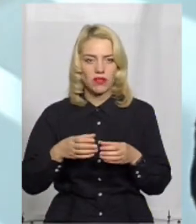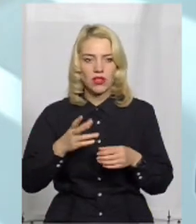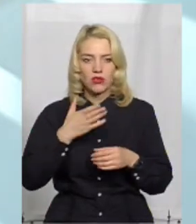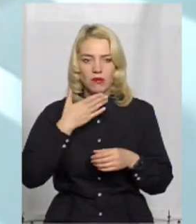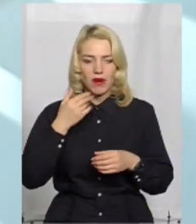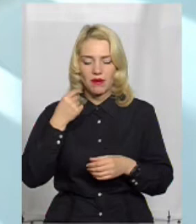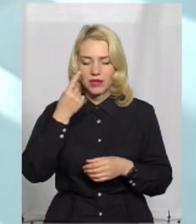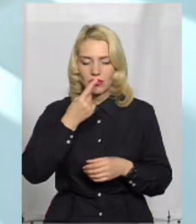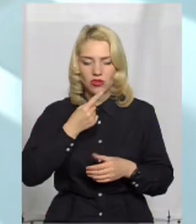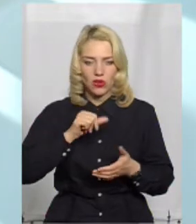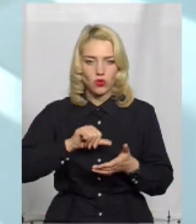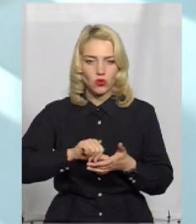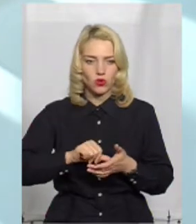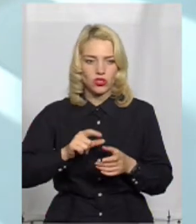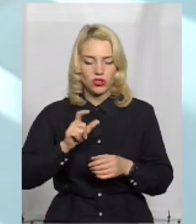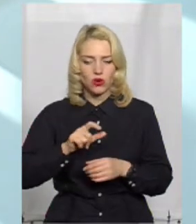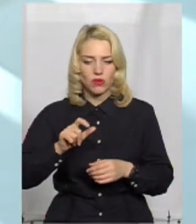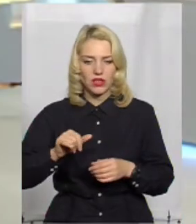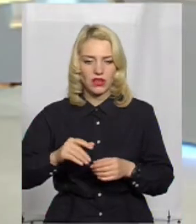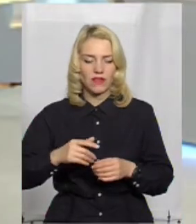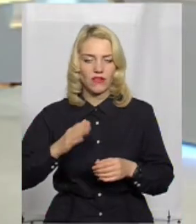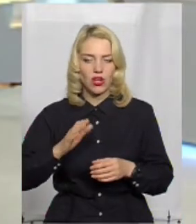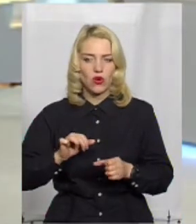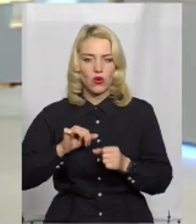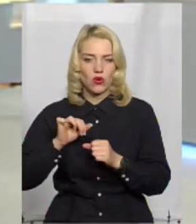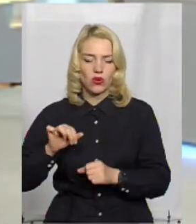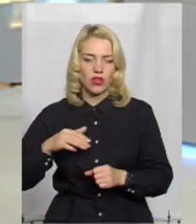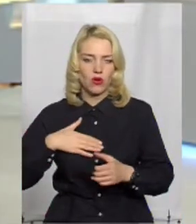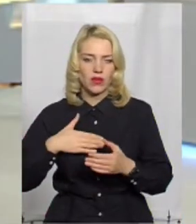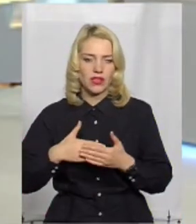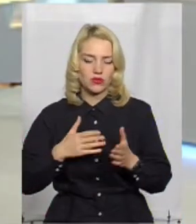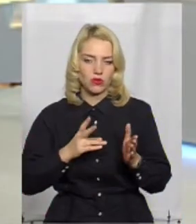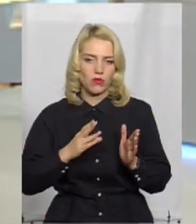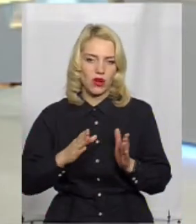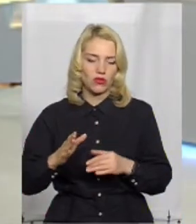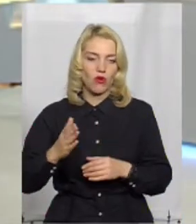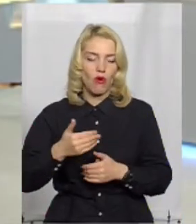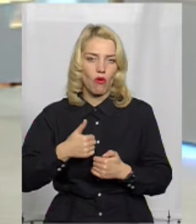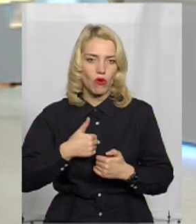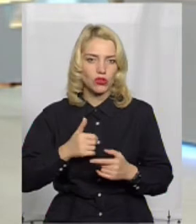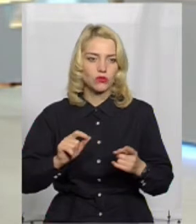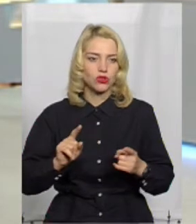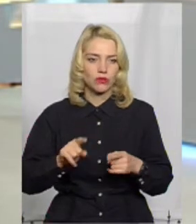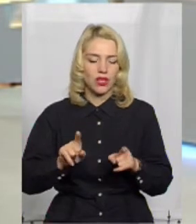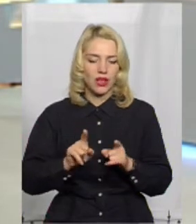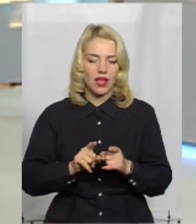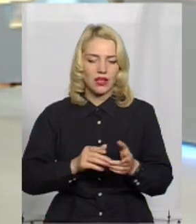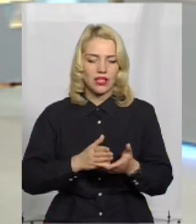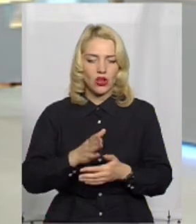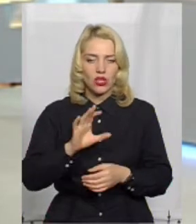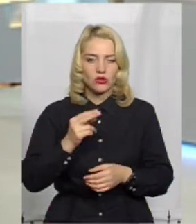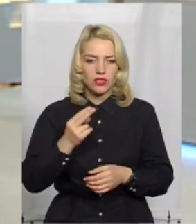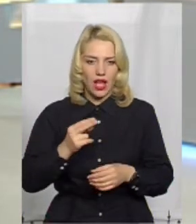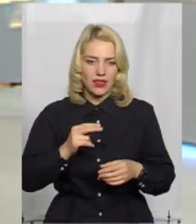персональній участі громадян в охороні громадського порядку. І ми якраз хочемо, щоб така категорія, як соціальний